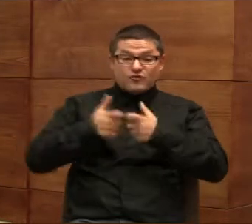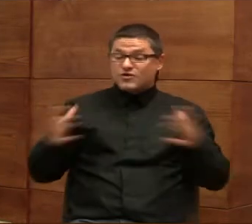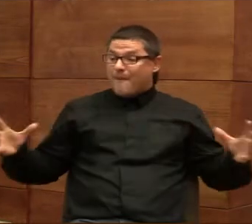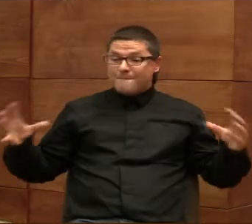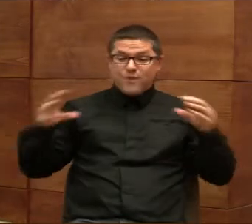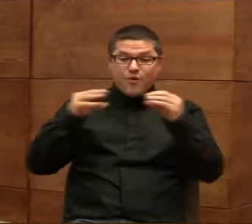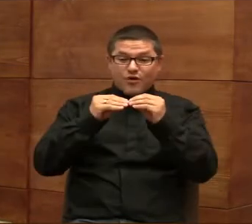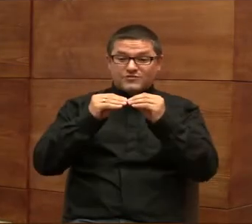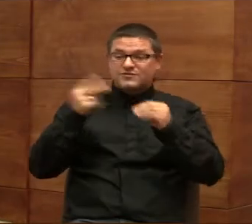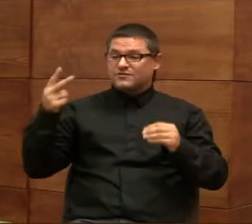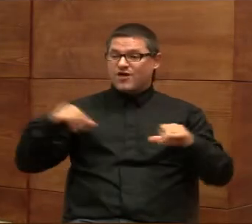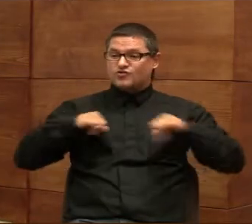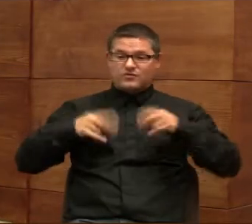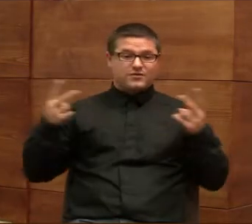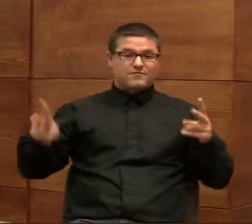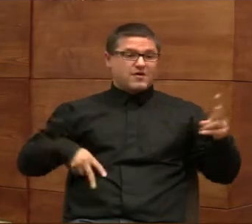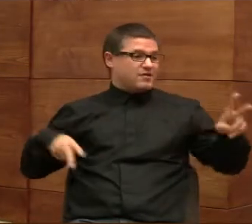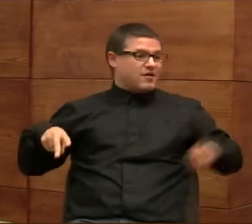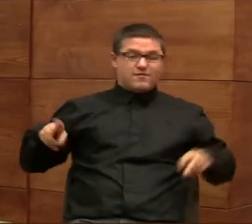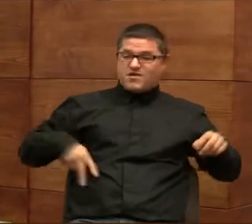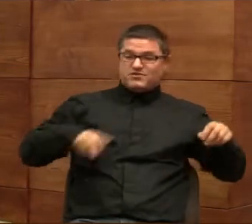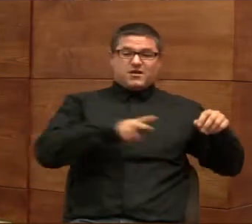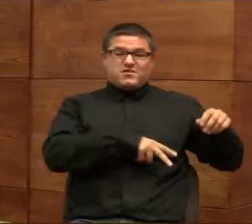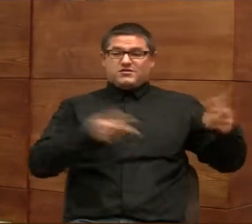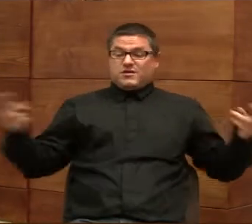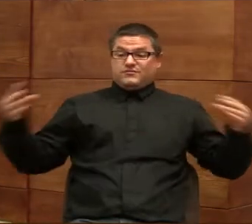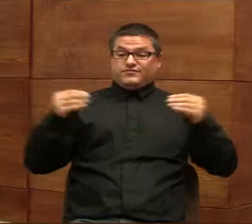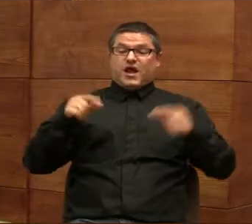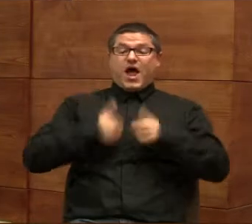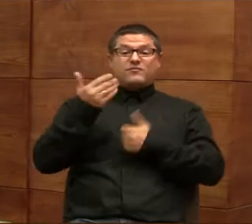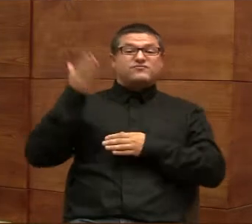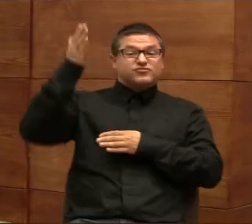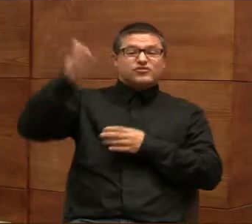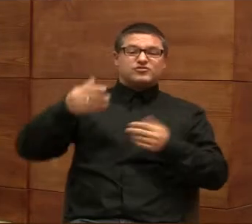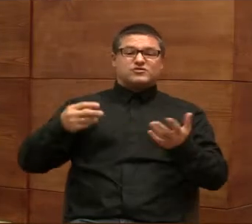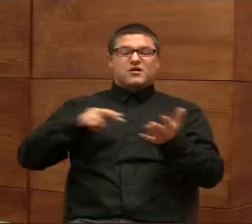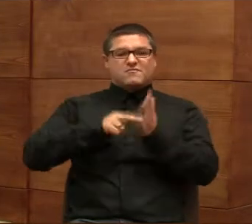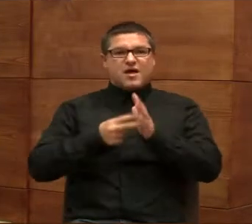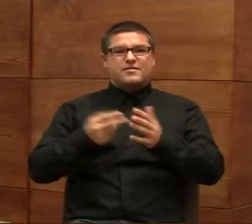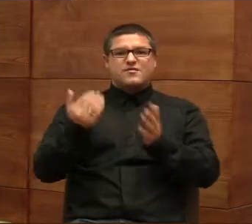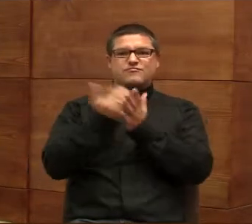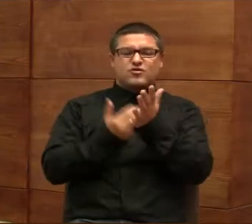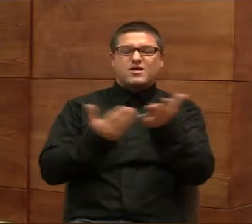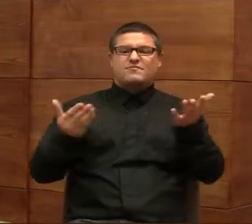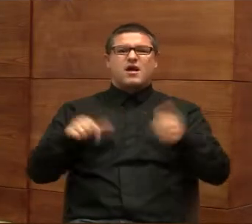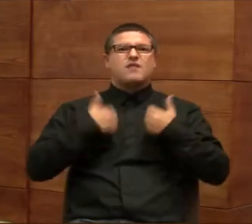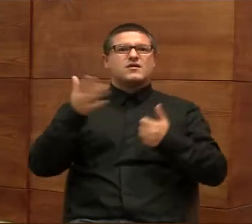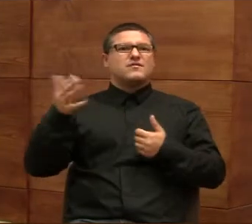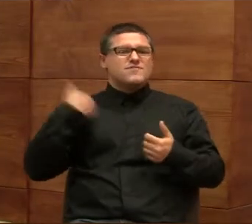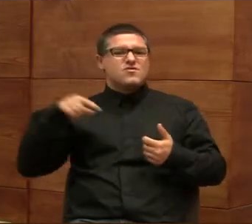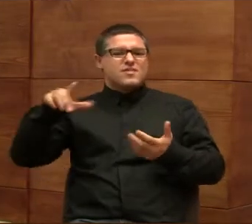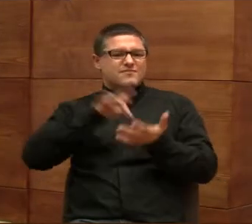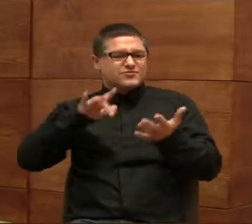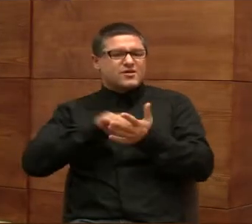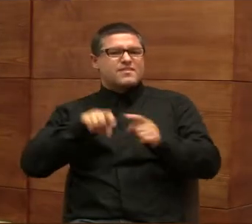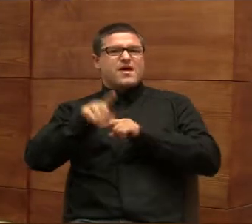sytuacja osób niepełnosprawnych w następnym okresie programowania była, żeby były tam środki na